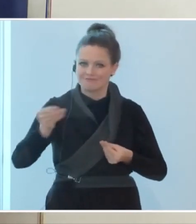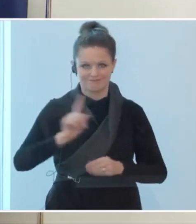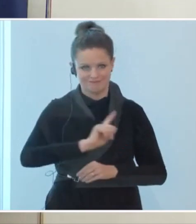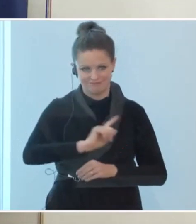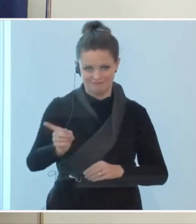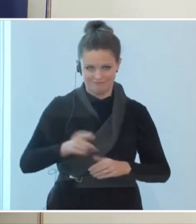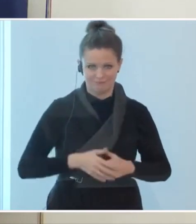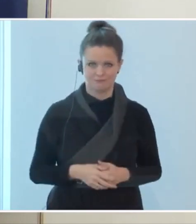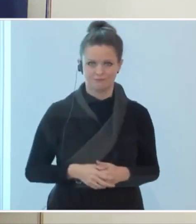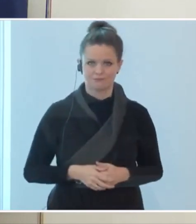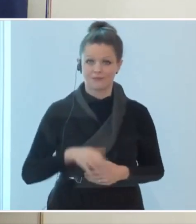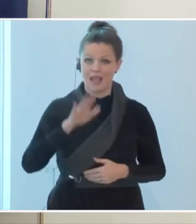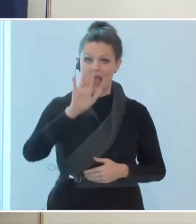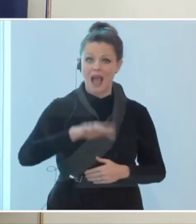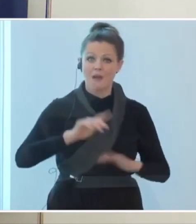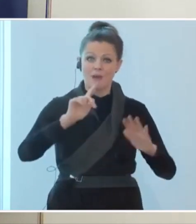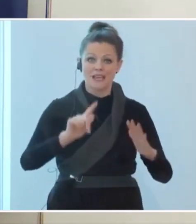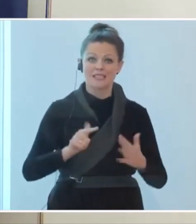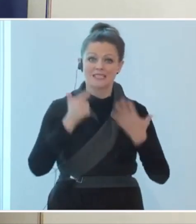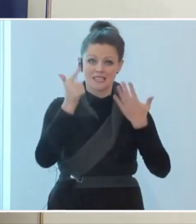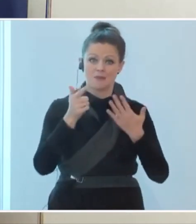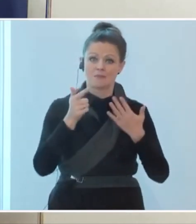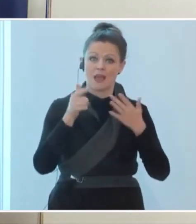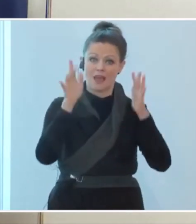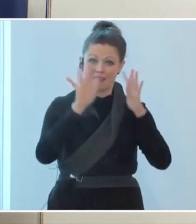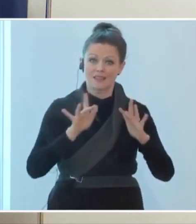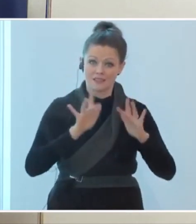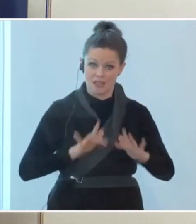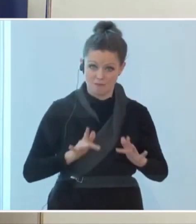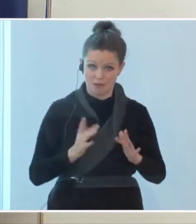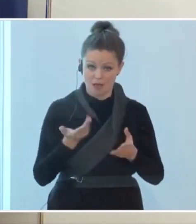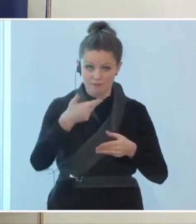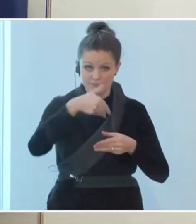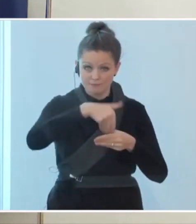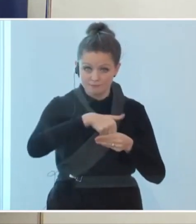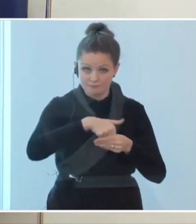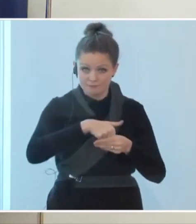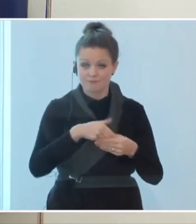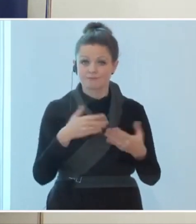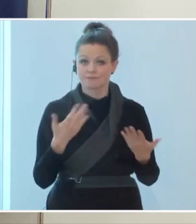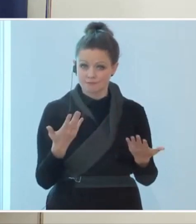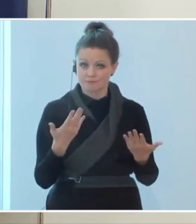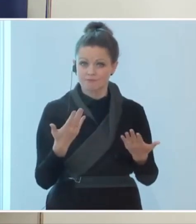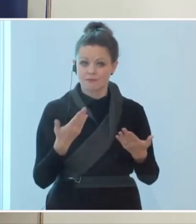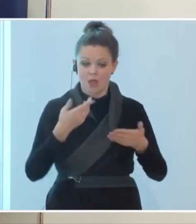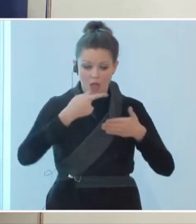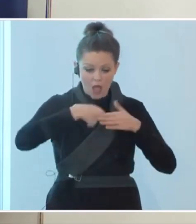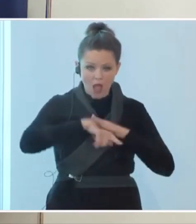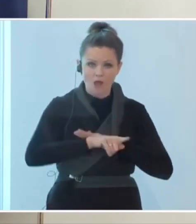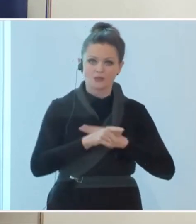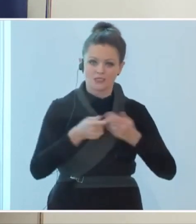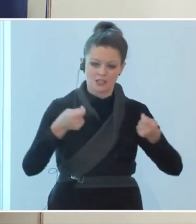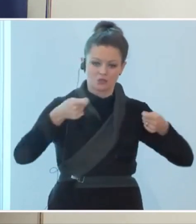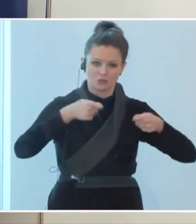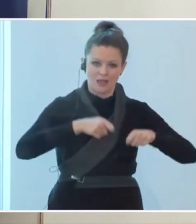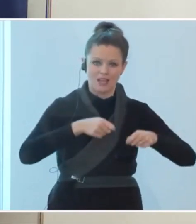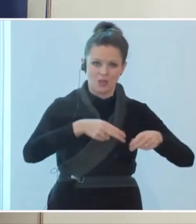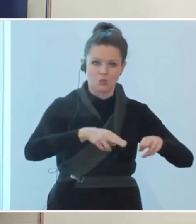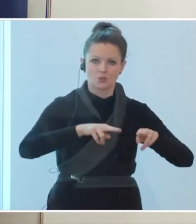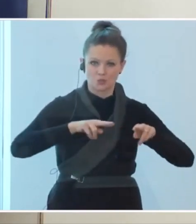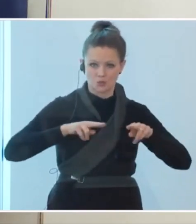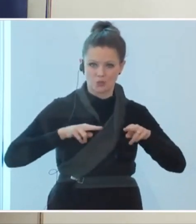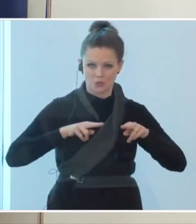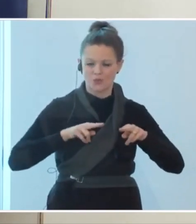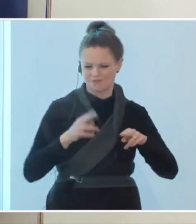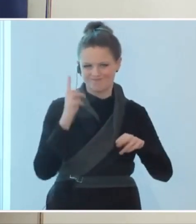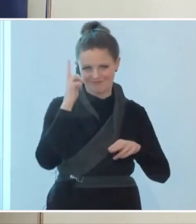Ab 7. Dezember werden wir zu den Ausgangssperren wieder zurückkehren, die wir